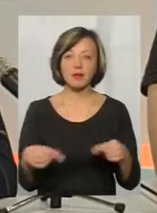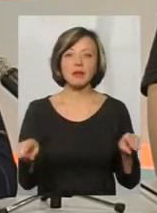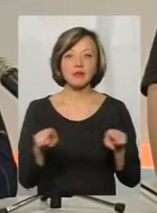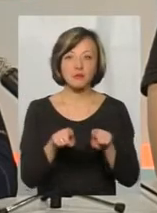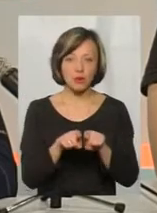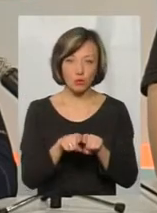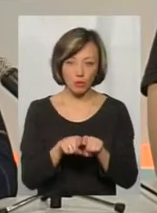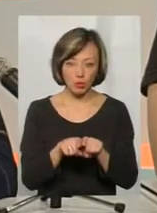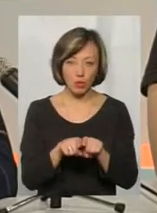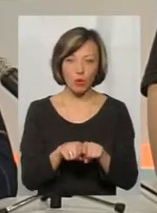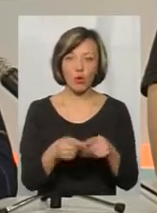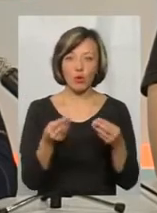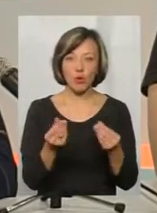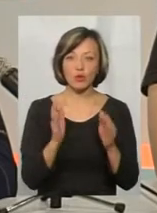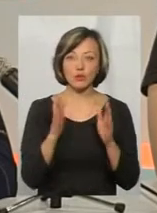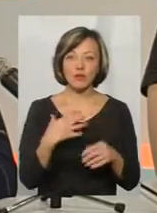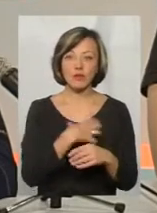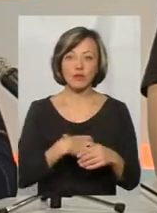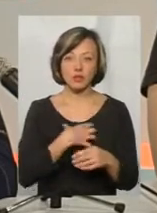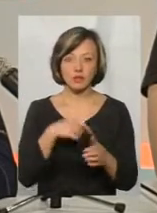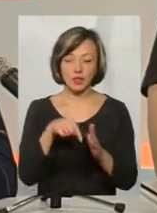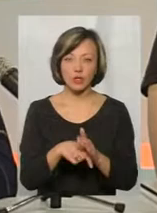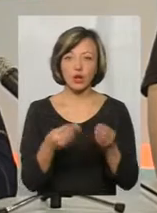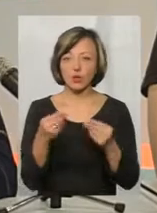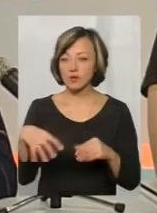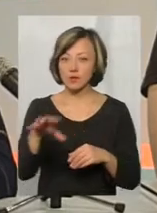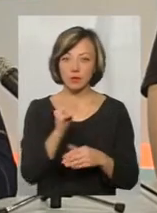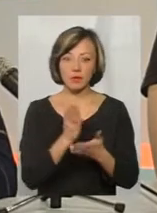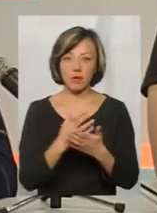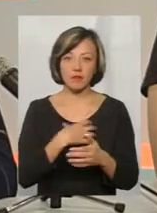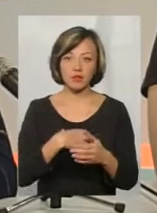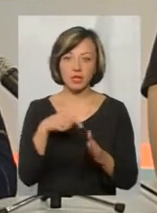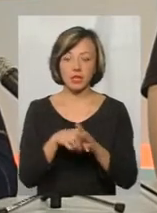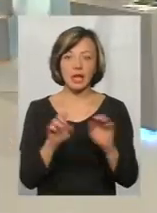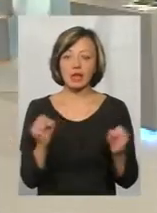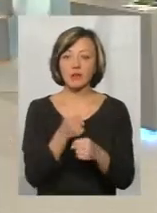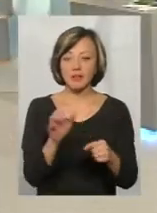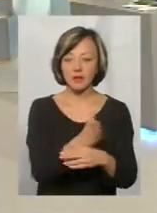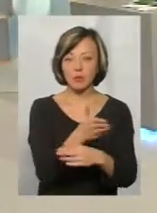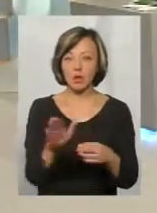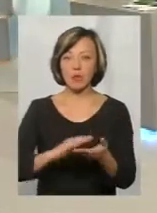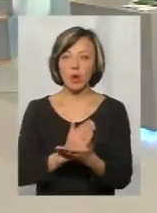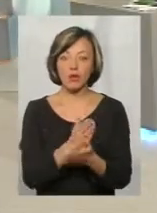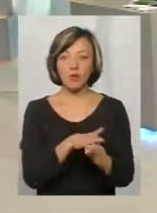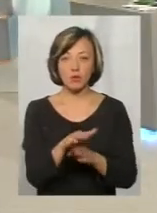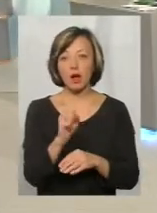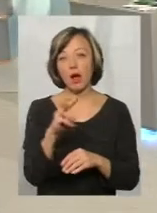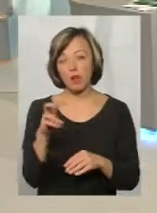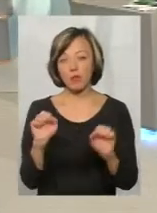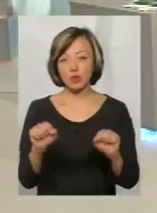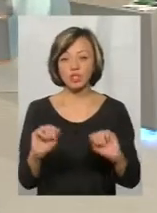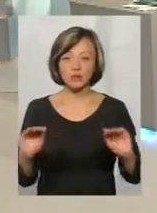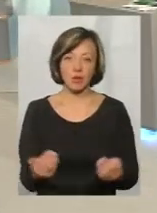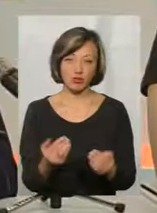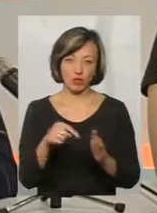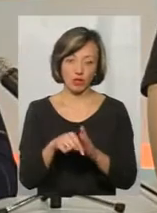гроші будуть грати вагову роль. Гроші всюди грають вагову роль, їх неможливо відділити від політики повністю, але можна суттєво скоротити